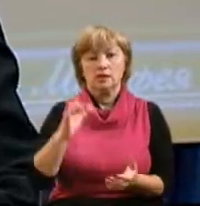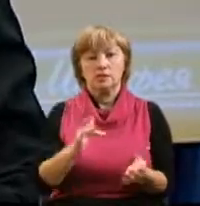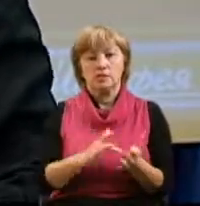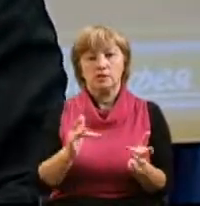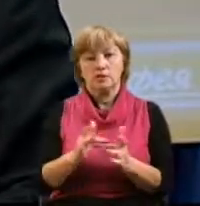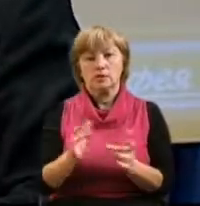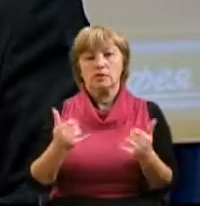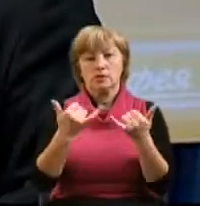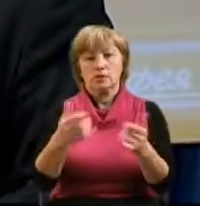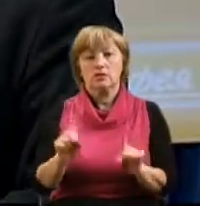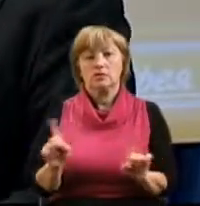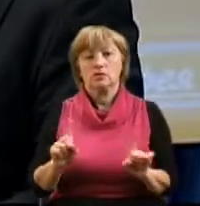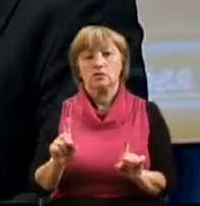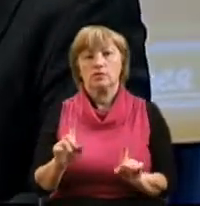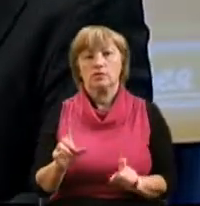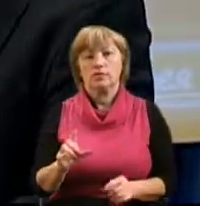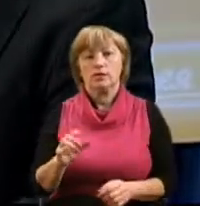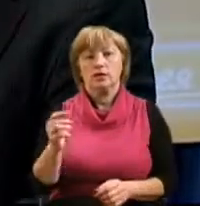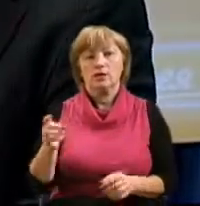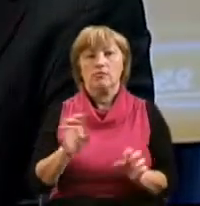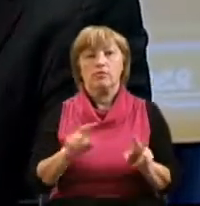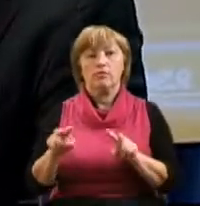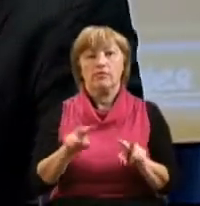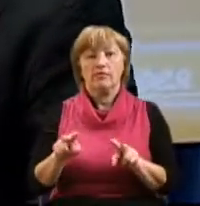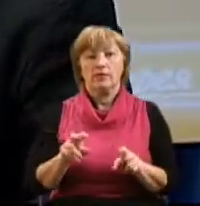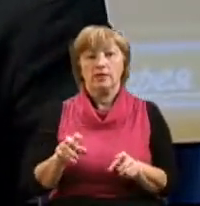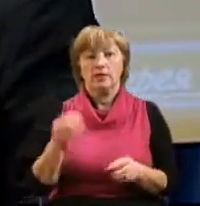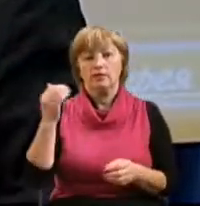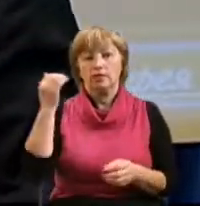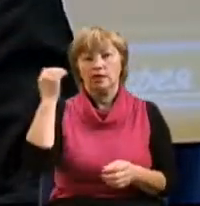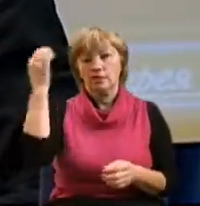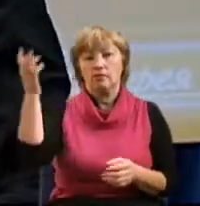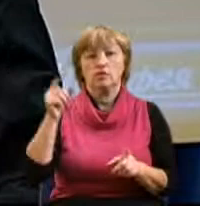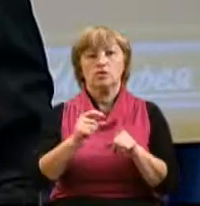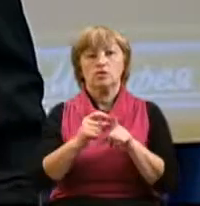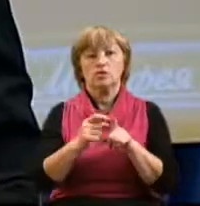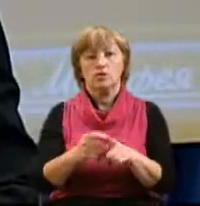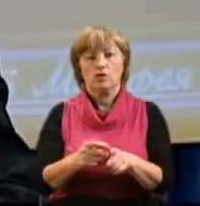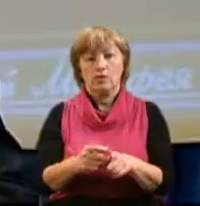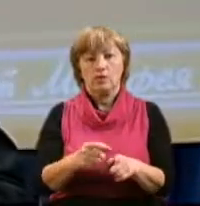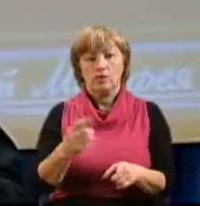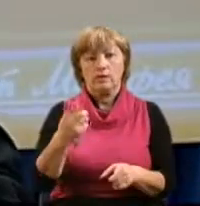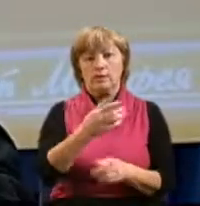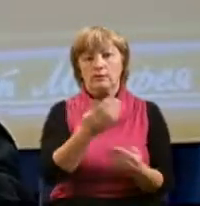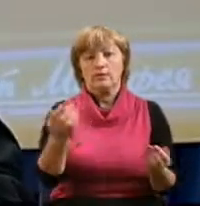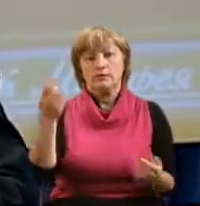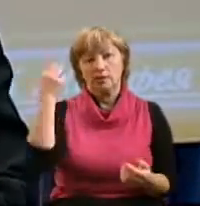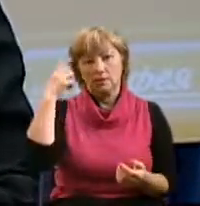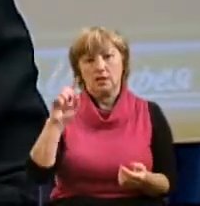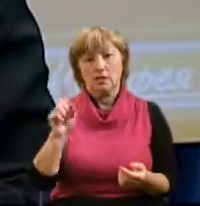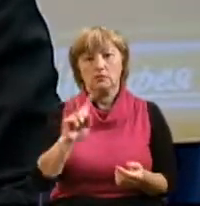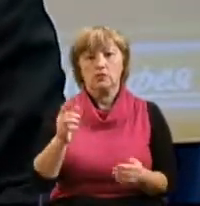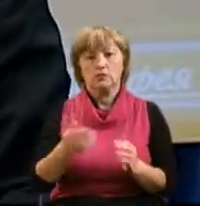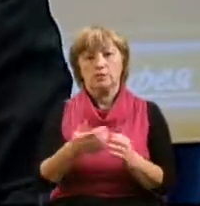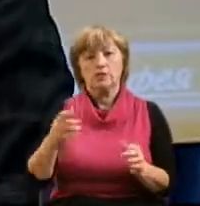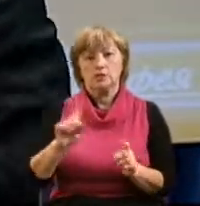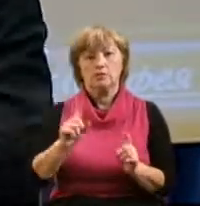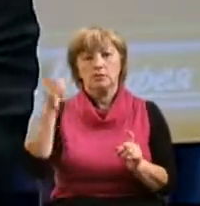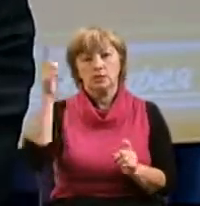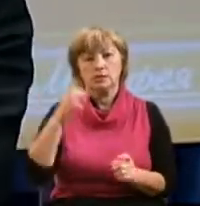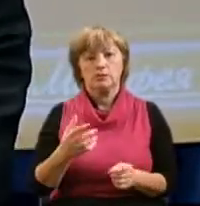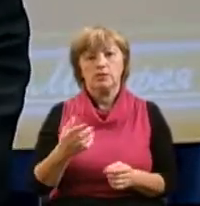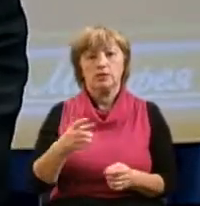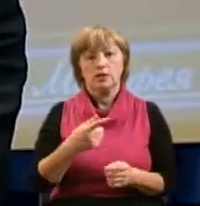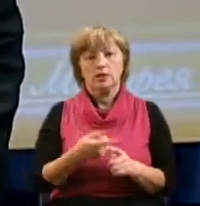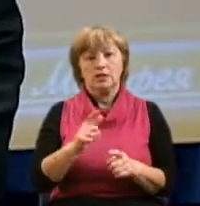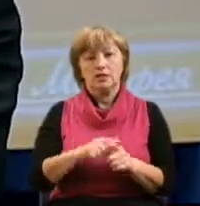Иисус для того, чтобы они проповедовали Его Слово. И мы знаем, что прежде чем Господь это сделал, Он